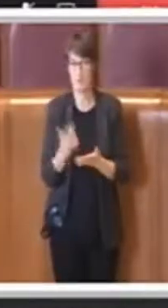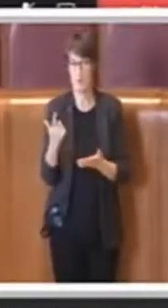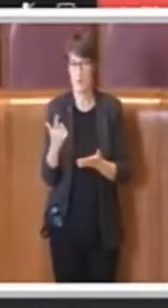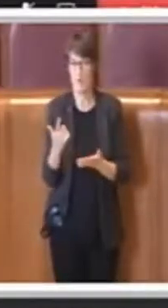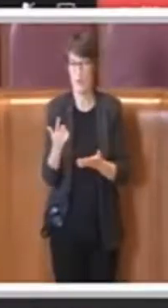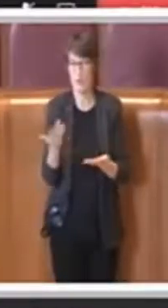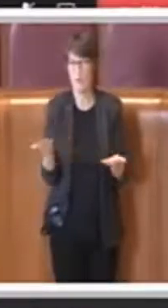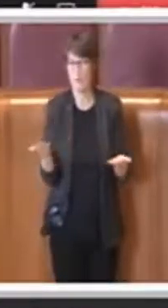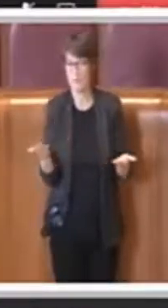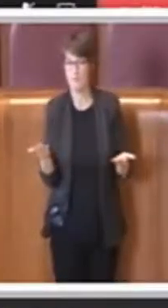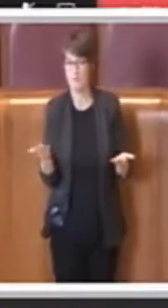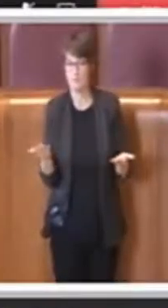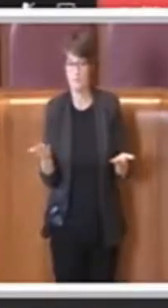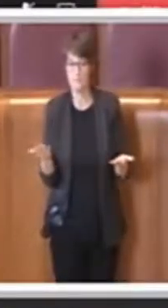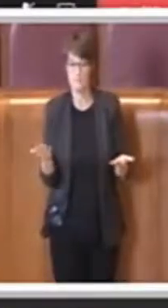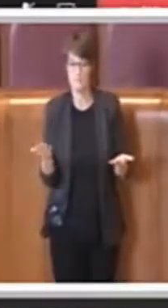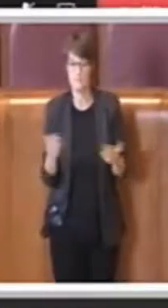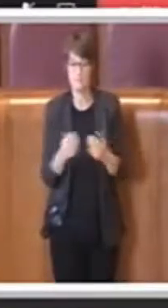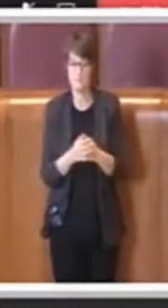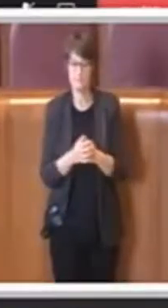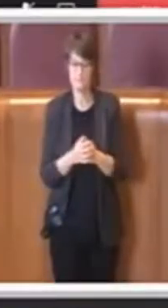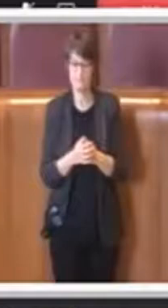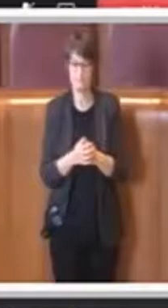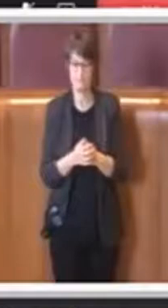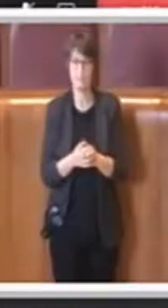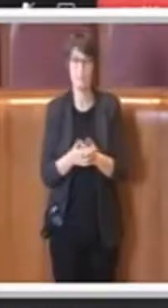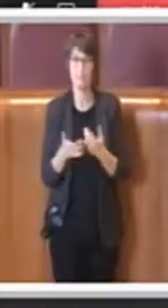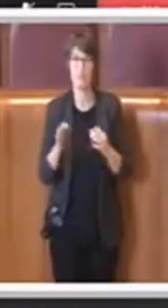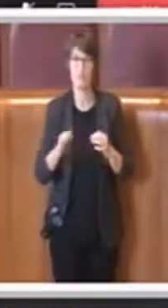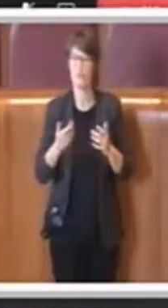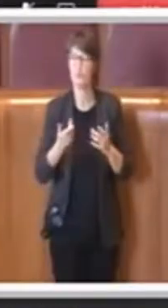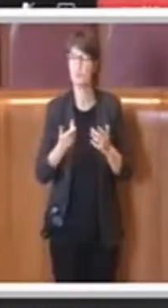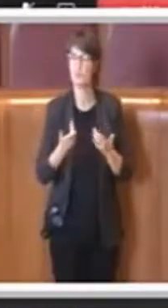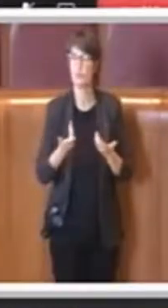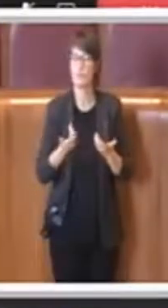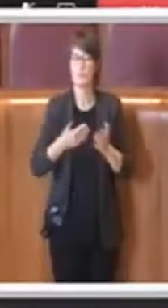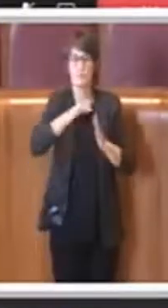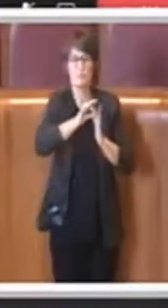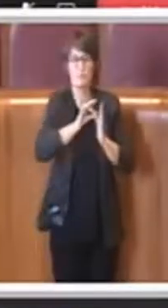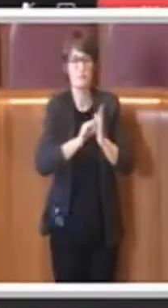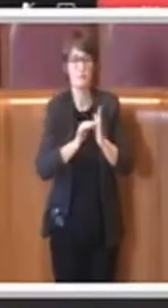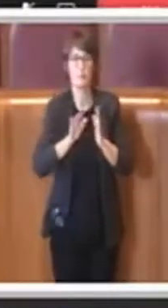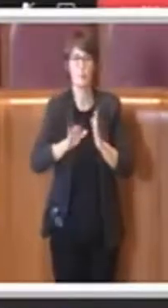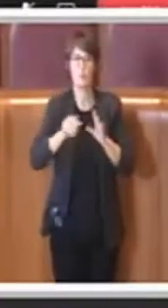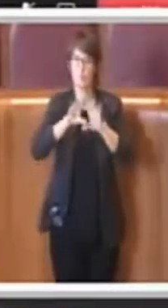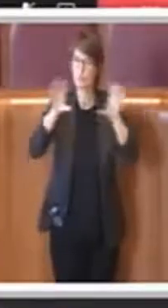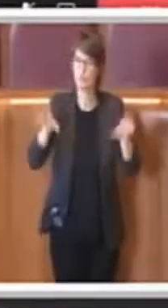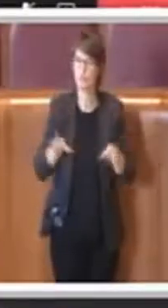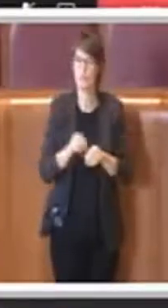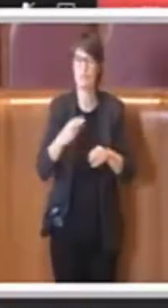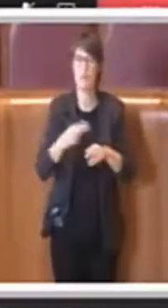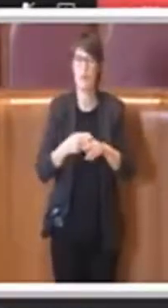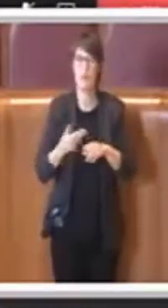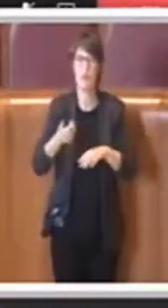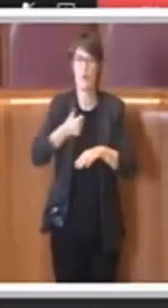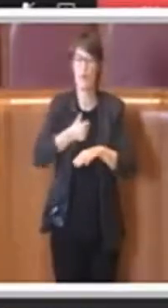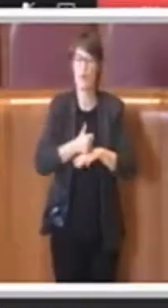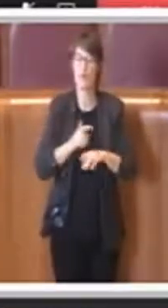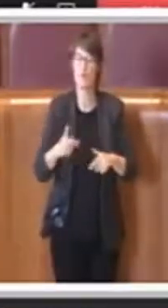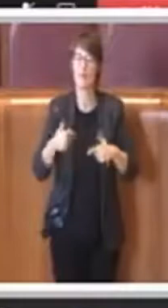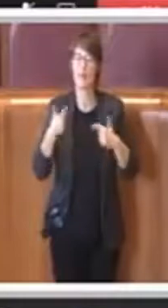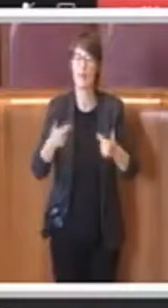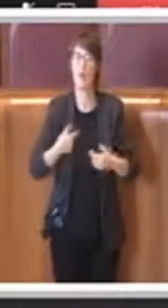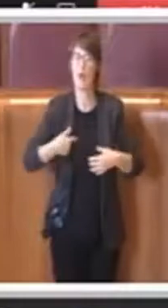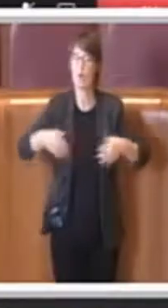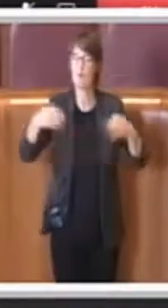cioè quello di riuscire ad attribuire all'ordinamento di Roma Capitale una stabilità giuridica, anche di equilibrio tra i